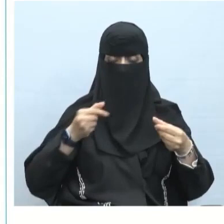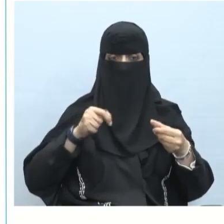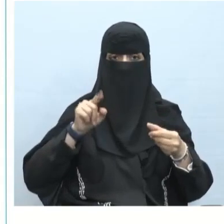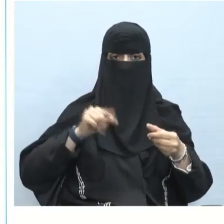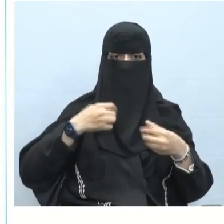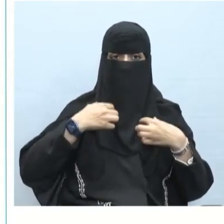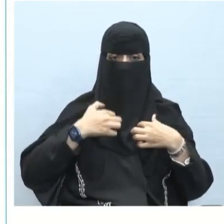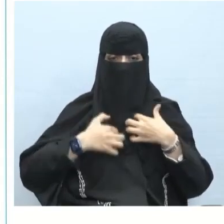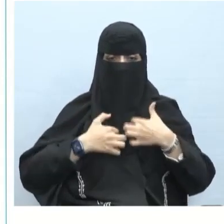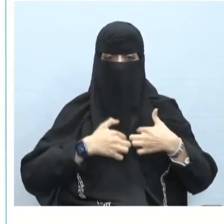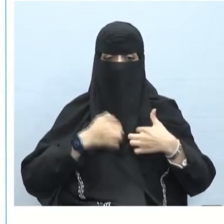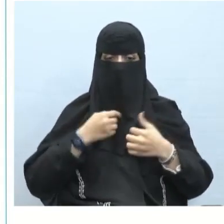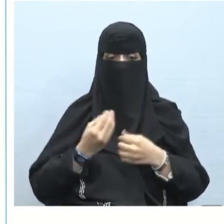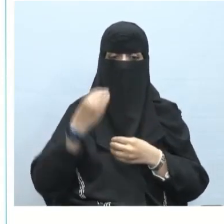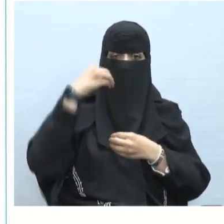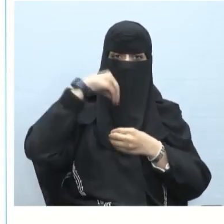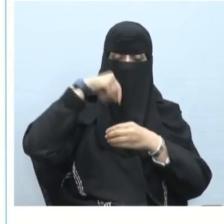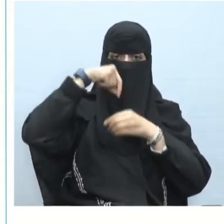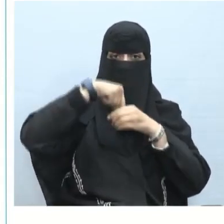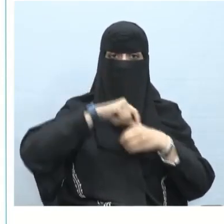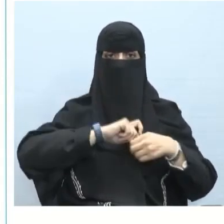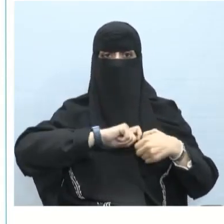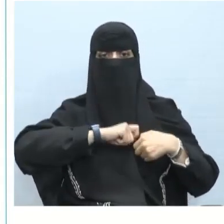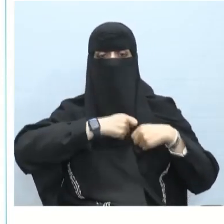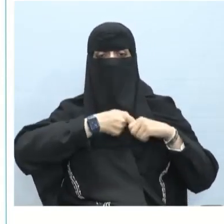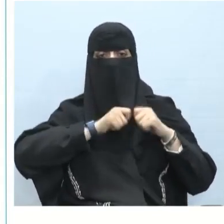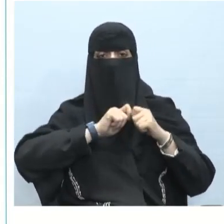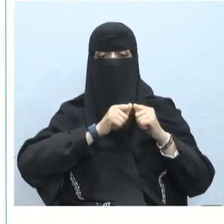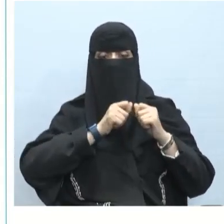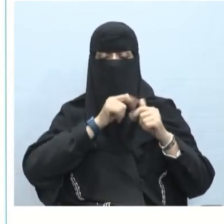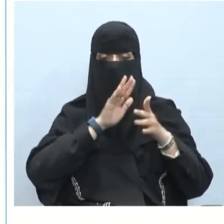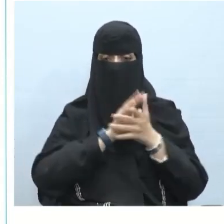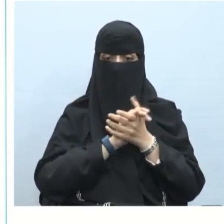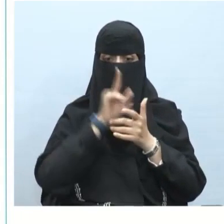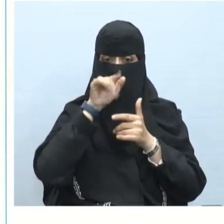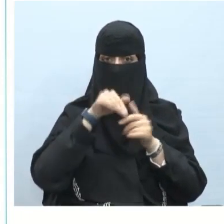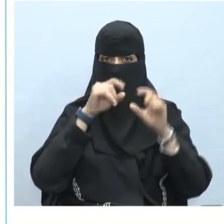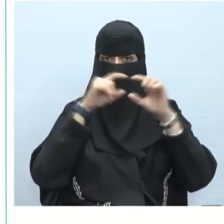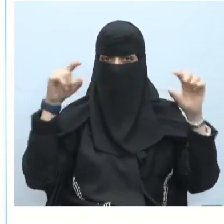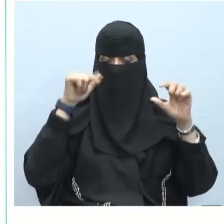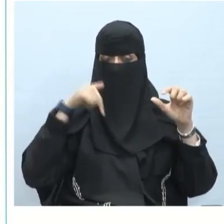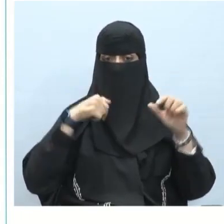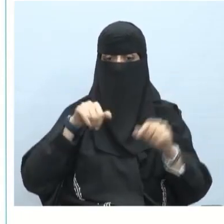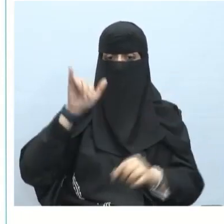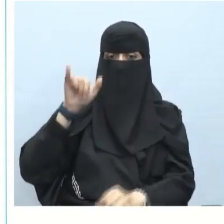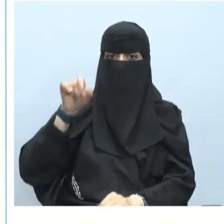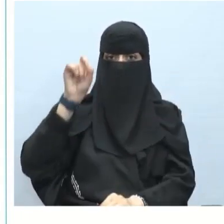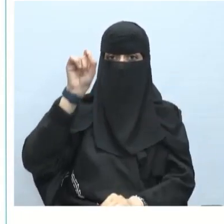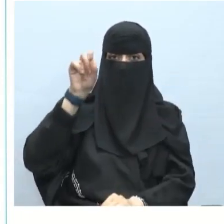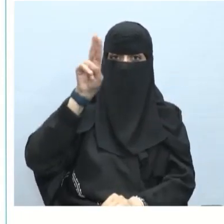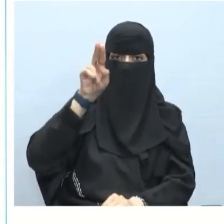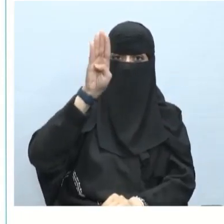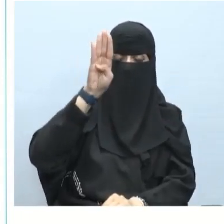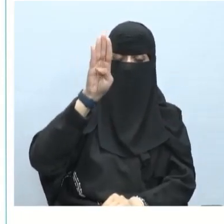ويلقي في نياط القلب جمرة طلب مني هذه الجملة يفتك بالحناية